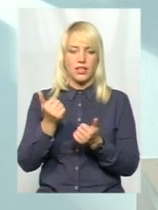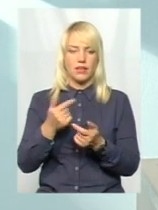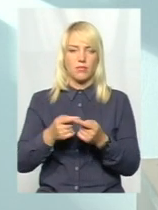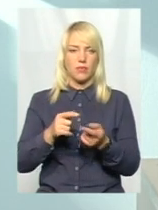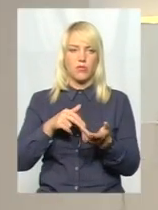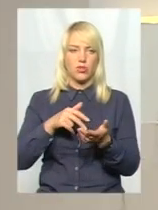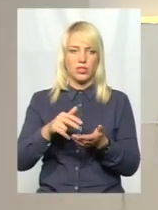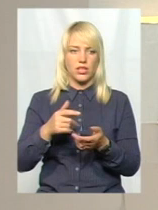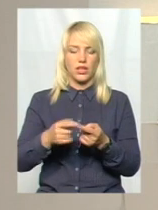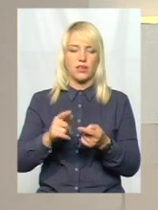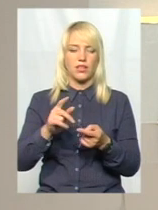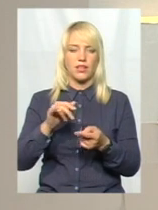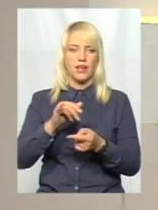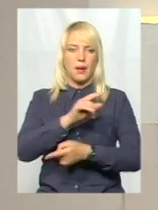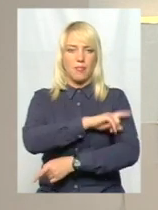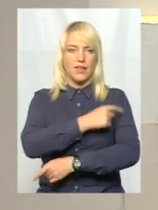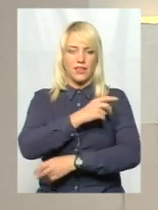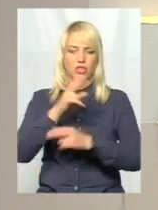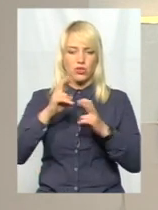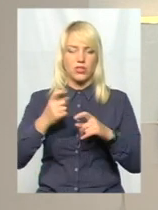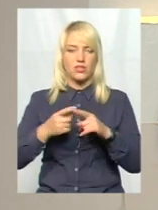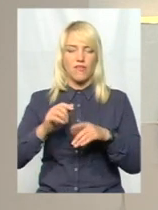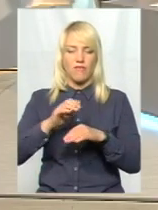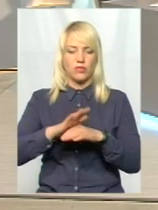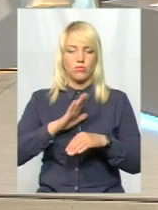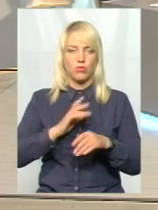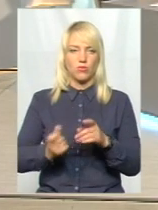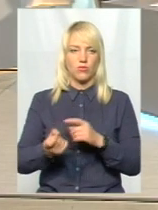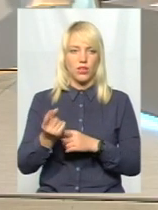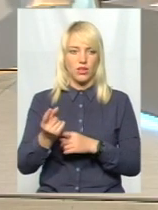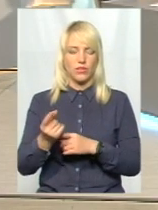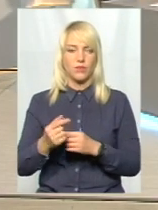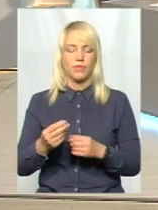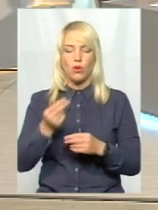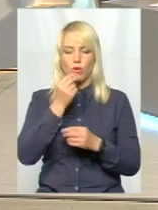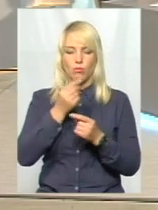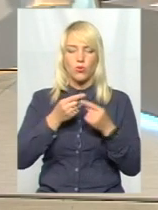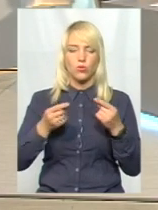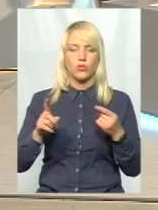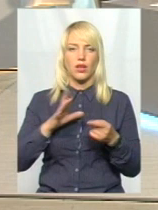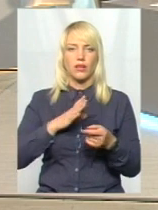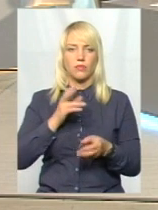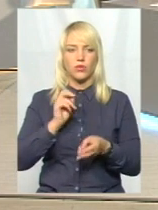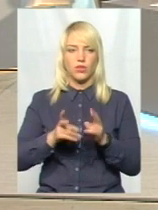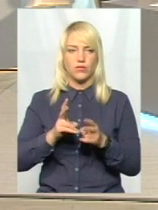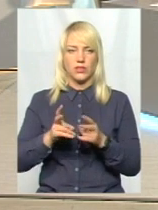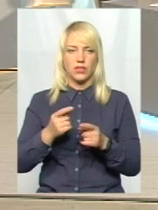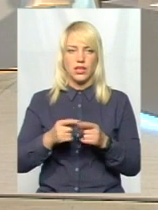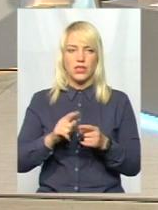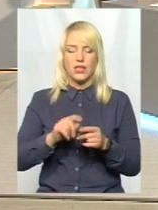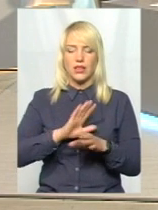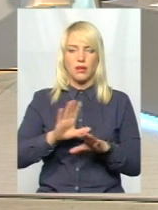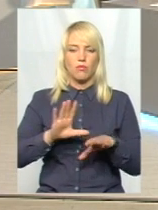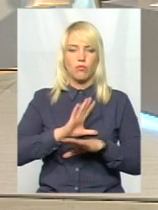виявлений і встановлений. На первинну продукцію харчові продукти, з яких готувалися страви, не надані було державним